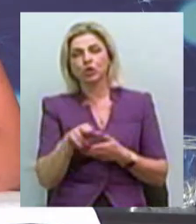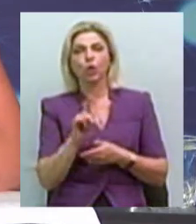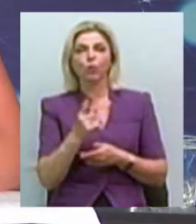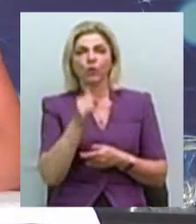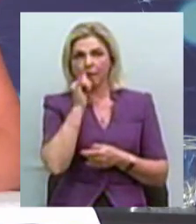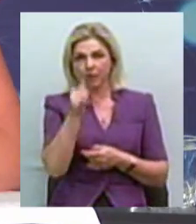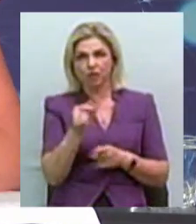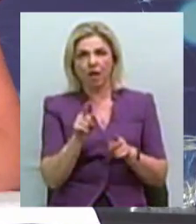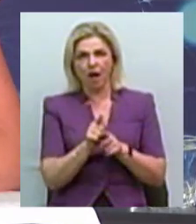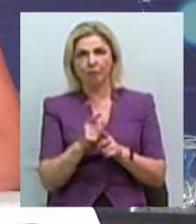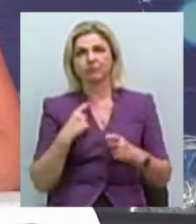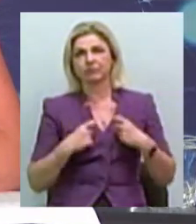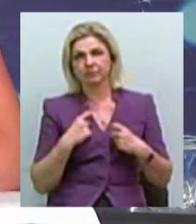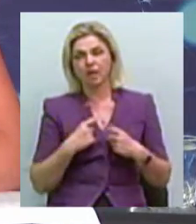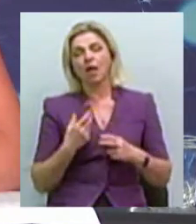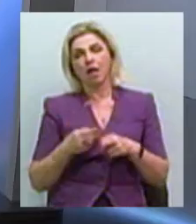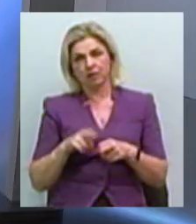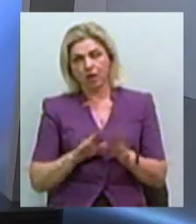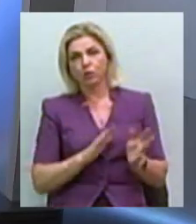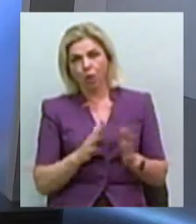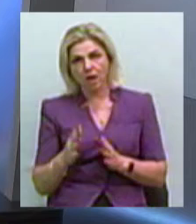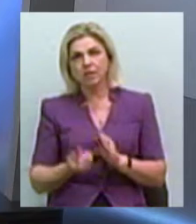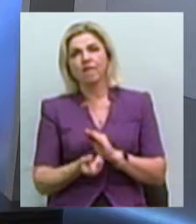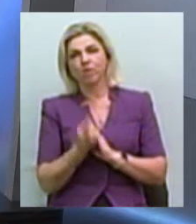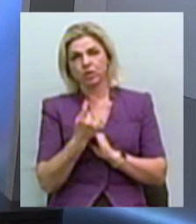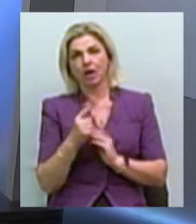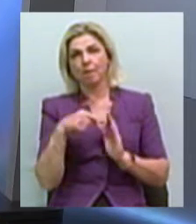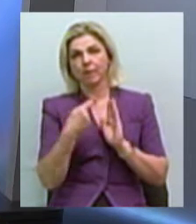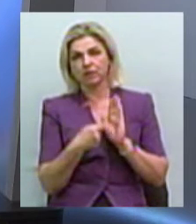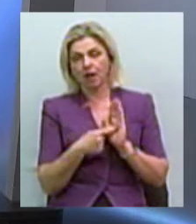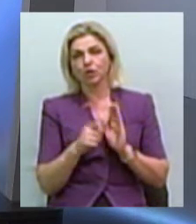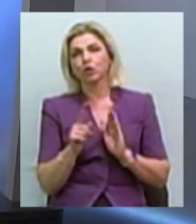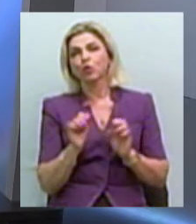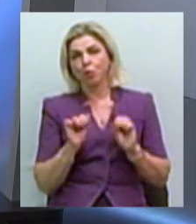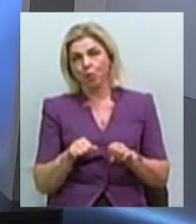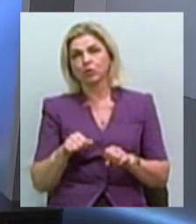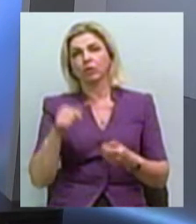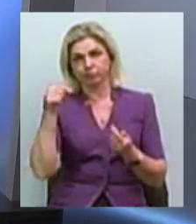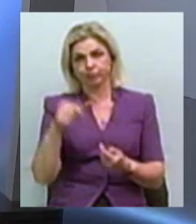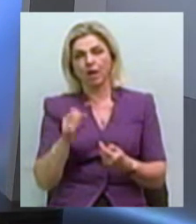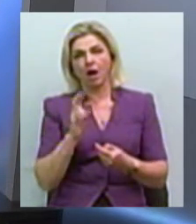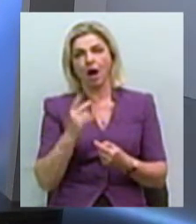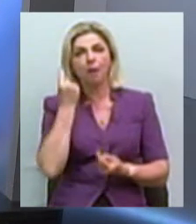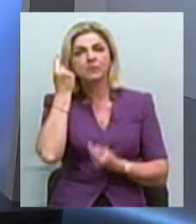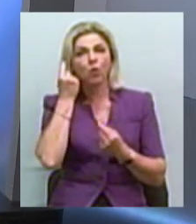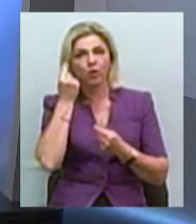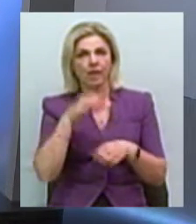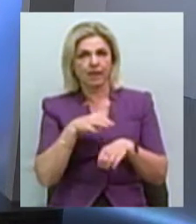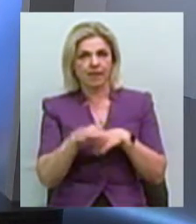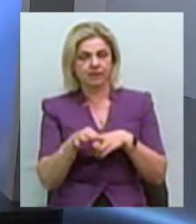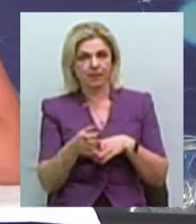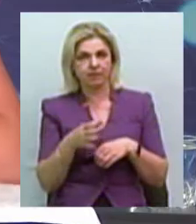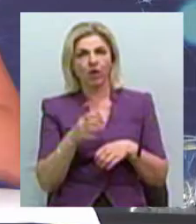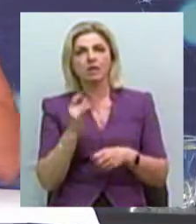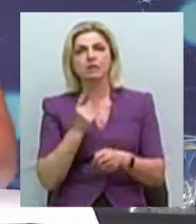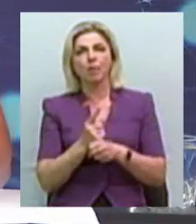пішла туди. Тобто, певні такі нюанси, коли дійсно виникає питання, що це можна хритеризувати як психологічне насильство, або там заборонно